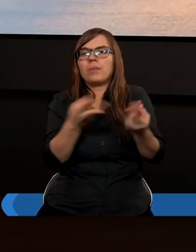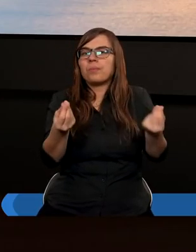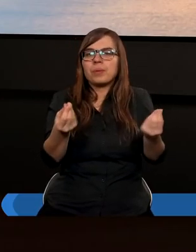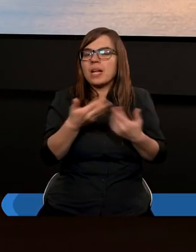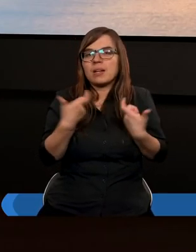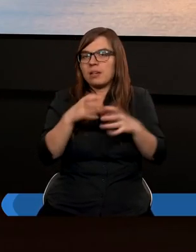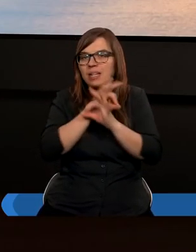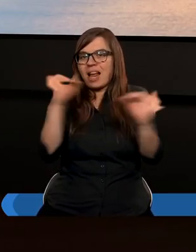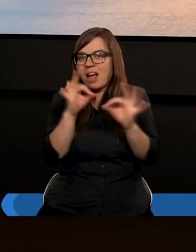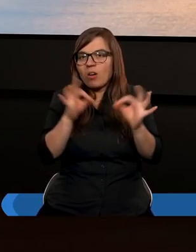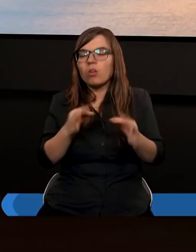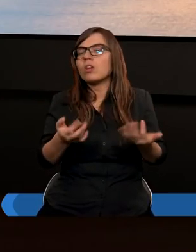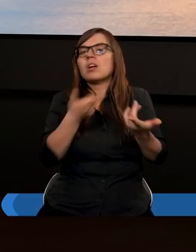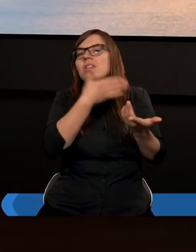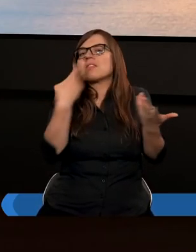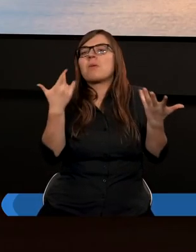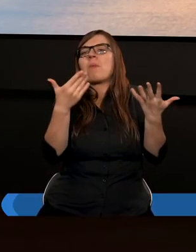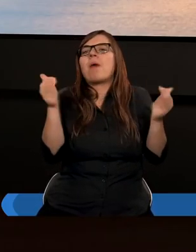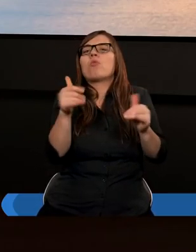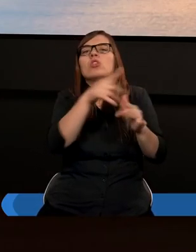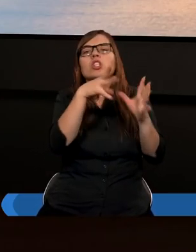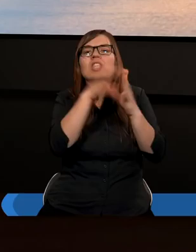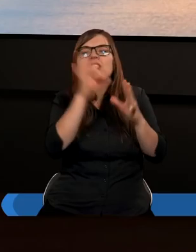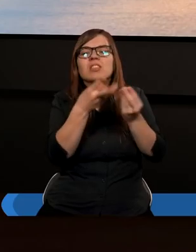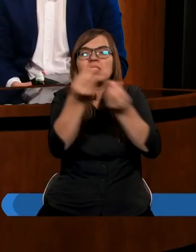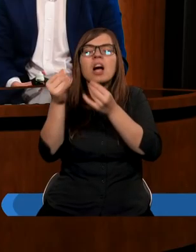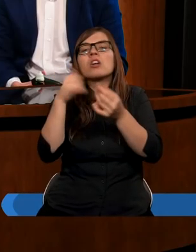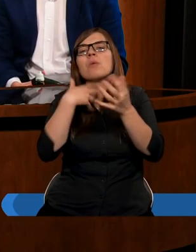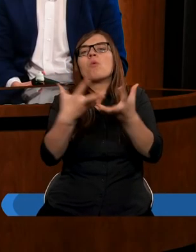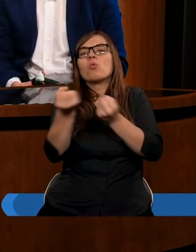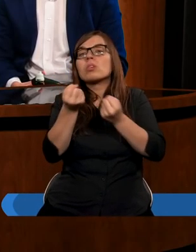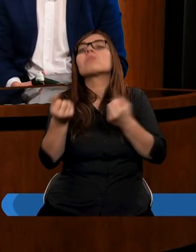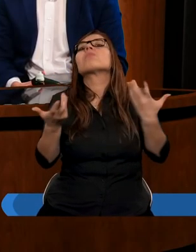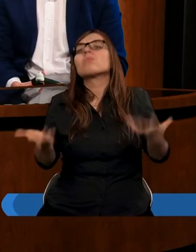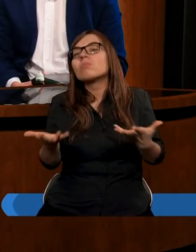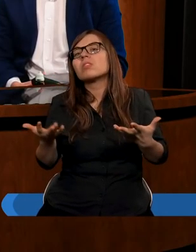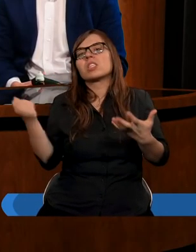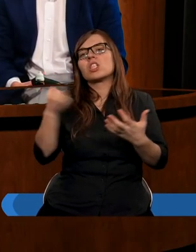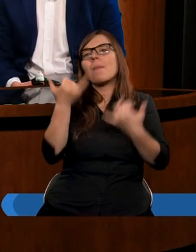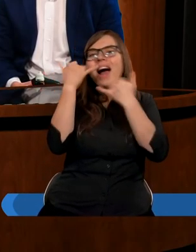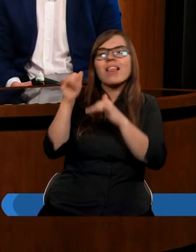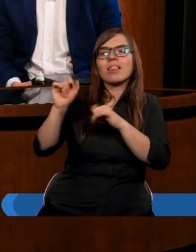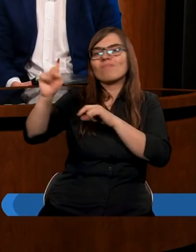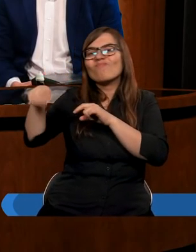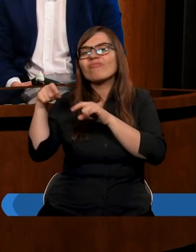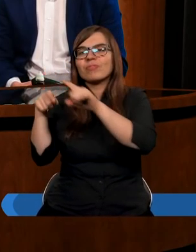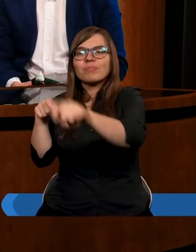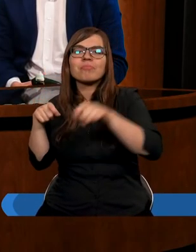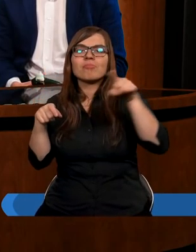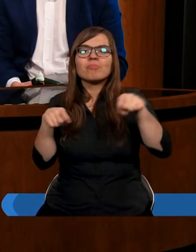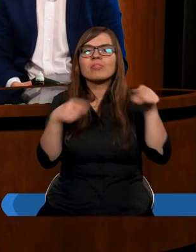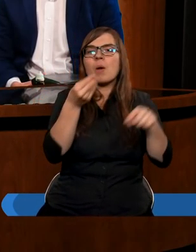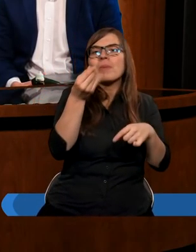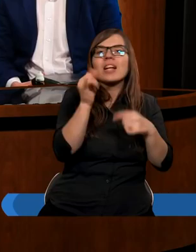którzy by mieli możliwość złożyć dziesięciny i ich utrzymać. Trzeba było z innych środków przekazać.